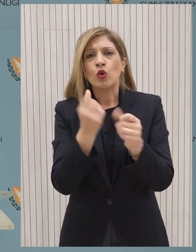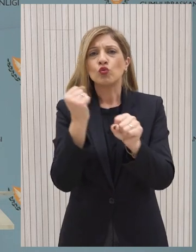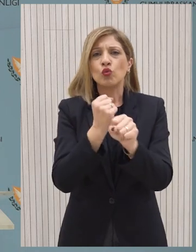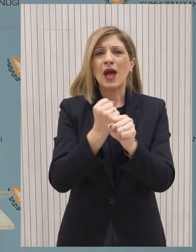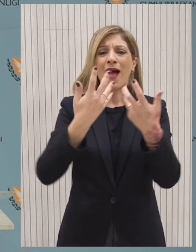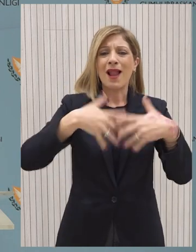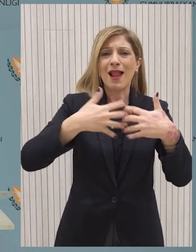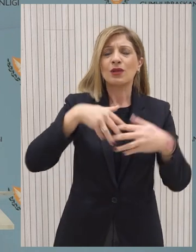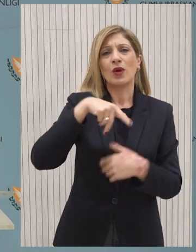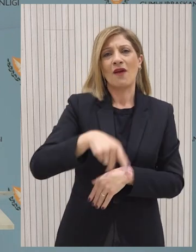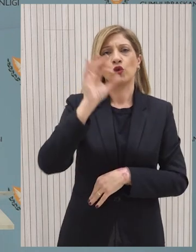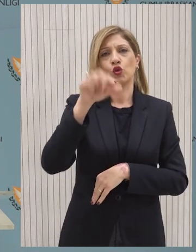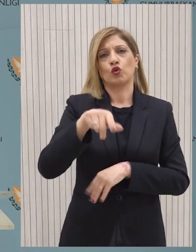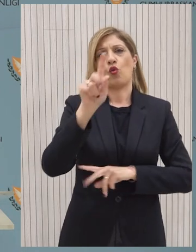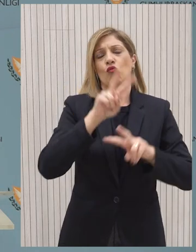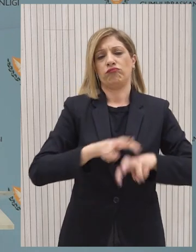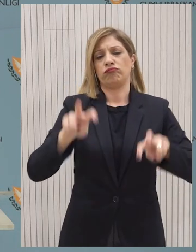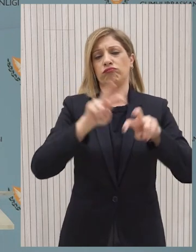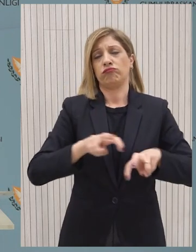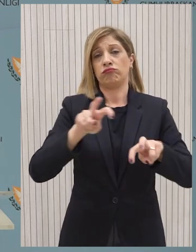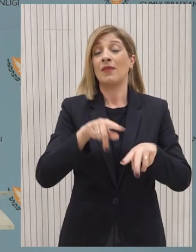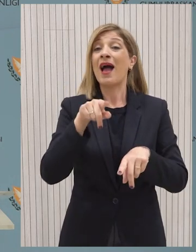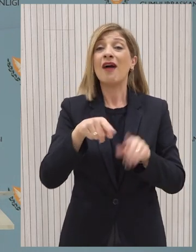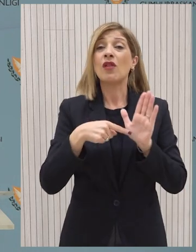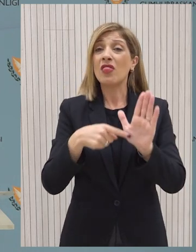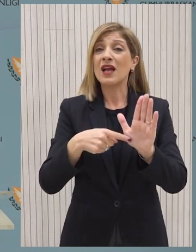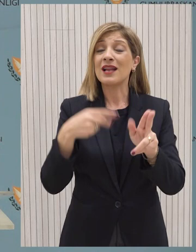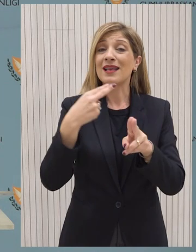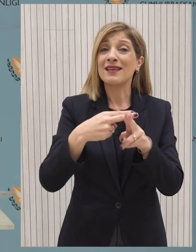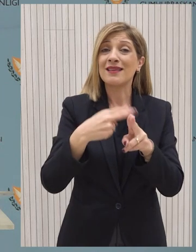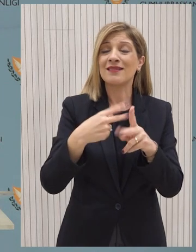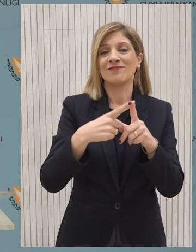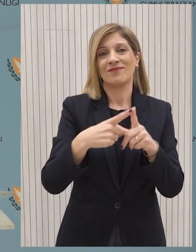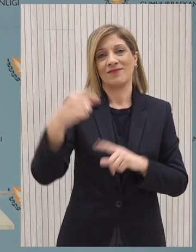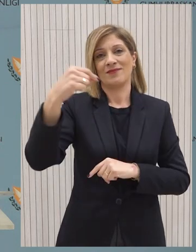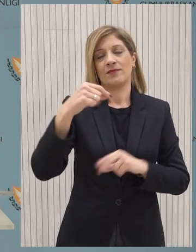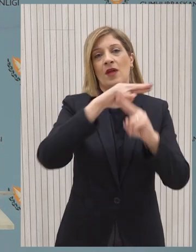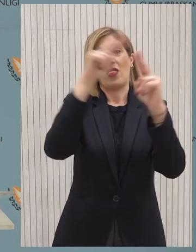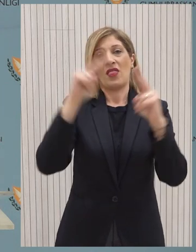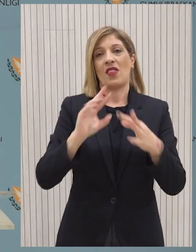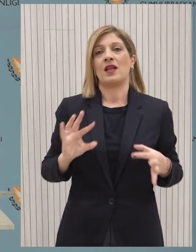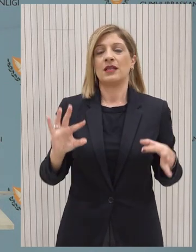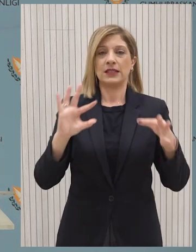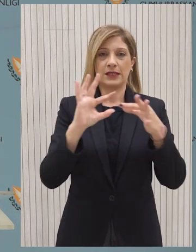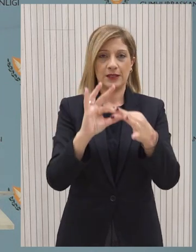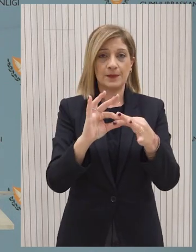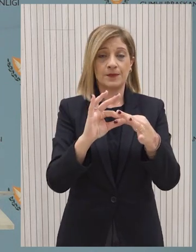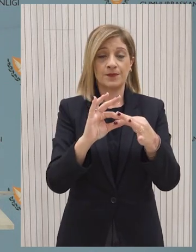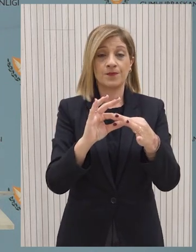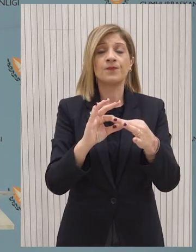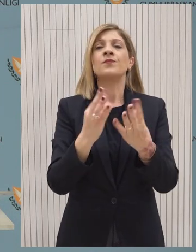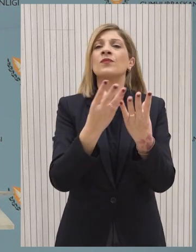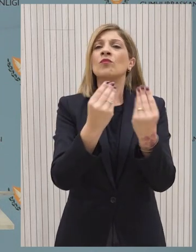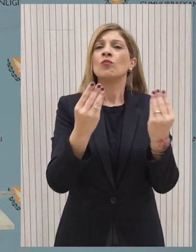η έκταση μιας τέτοιας πρωτοβουλίας επιτάσσει την εμπλοκή και συμβολή κρατών, θεσμών και διεθνών οργανισμών. Η συμμετοχή